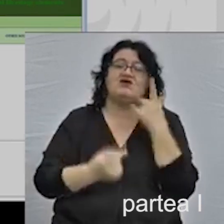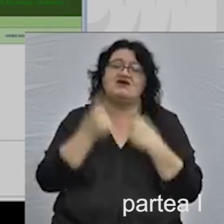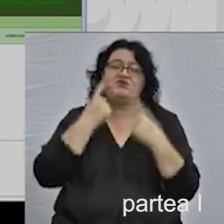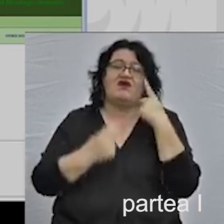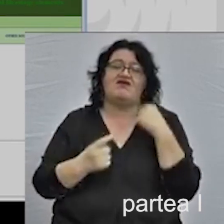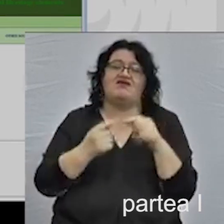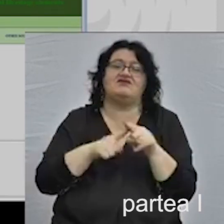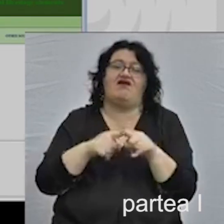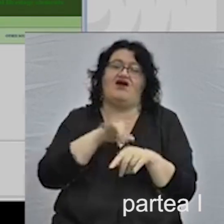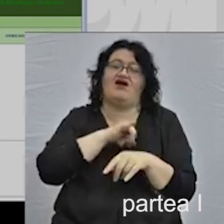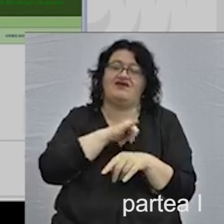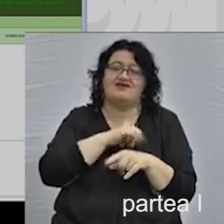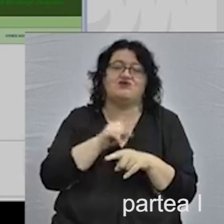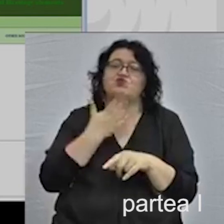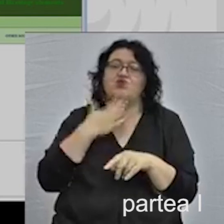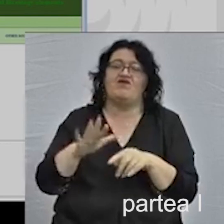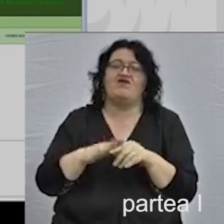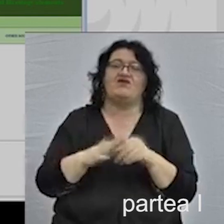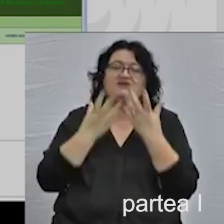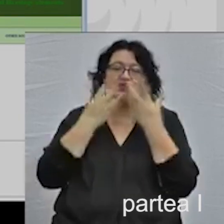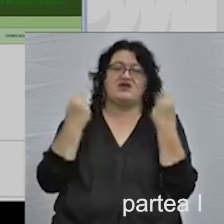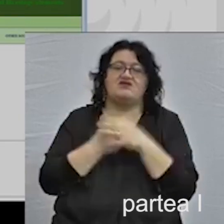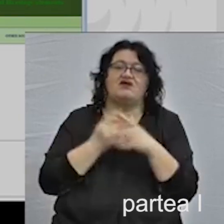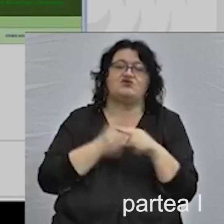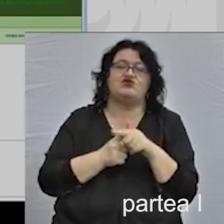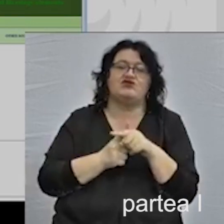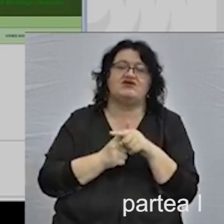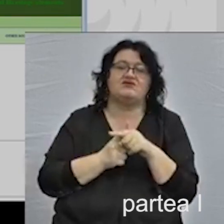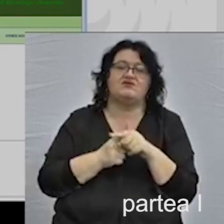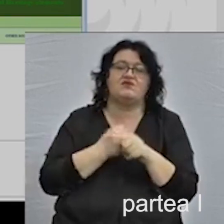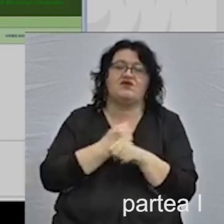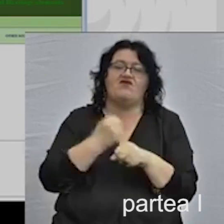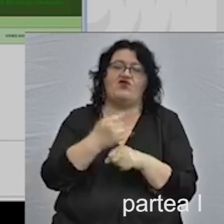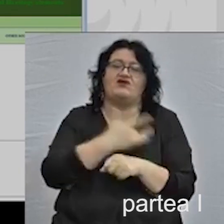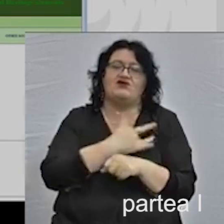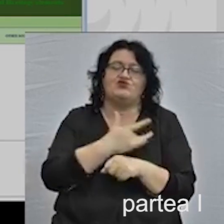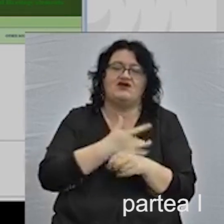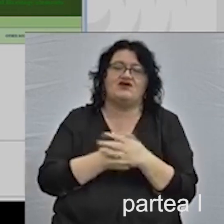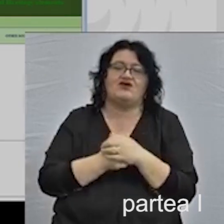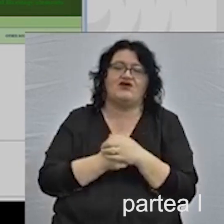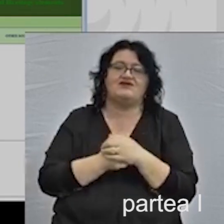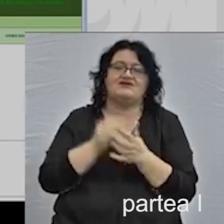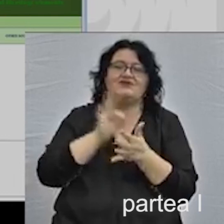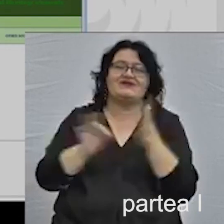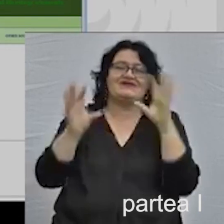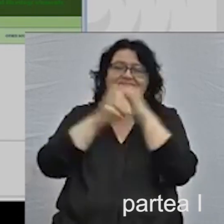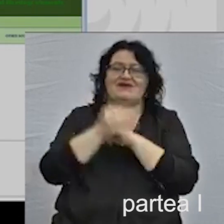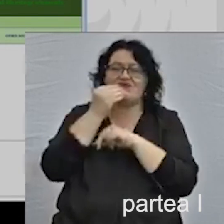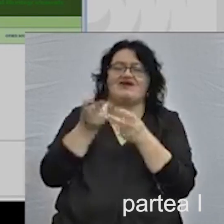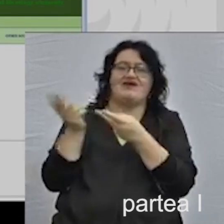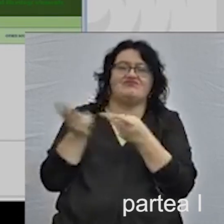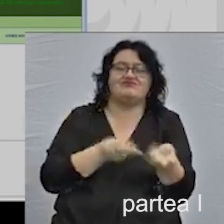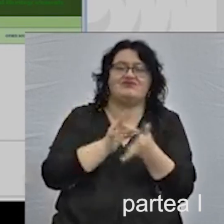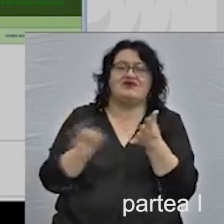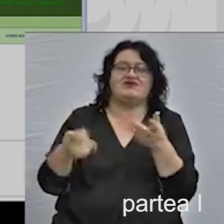neuitat și nu vrem să trecem cu vederea și foarte generoasa cină care ne-a fost oferită.